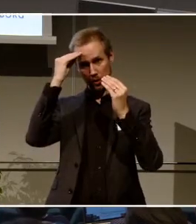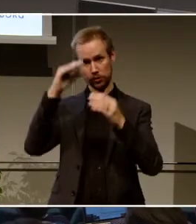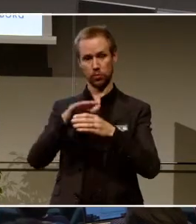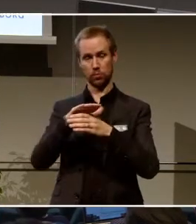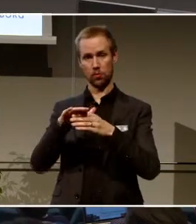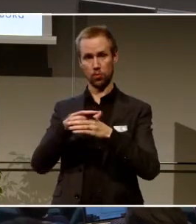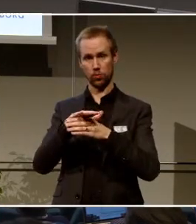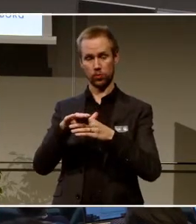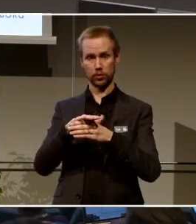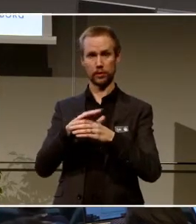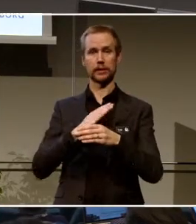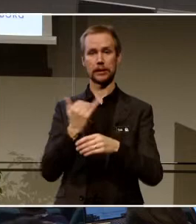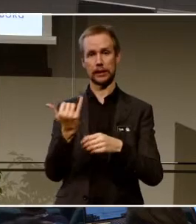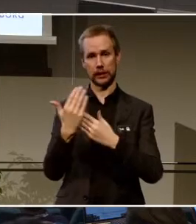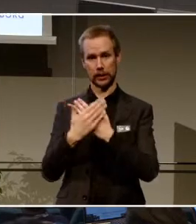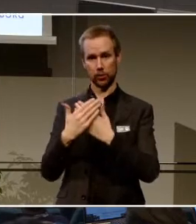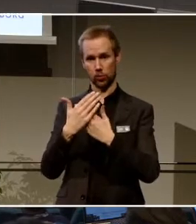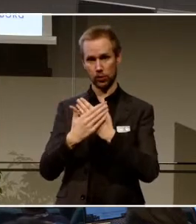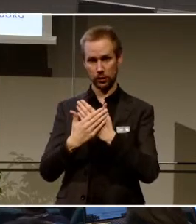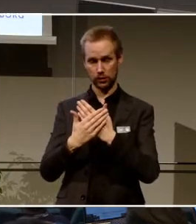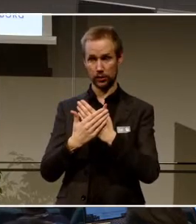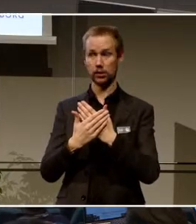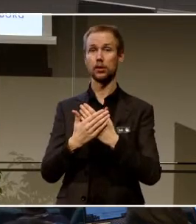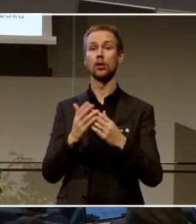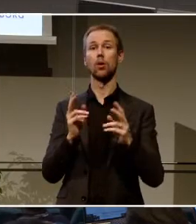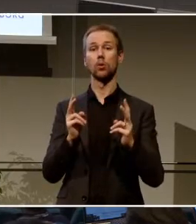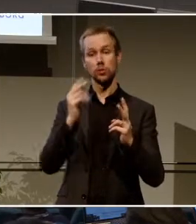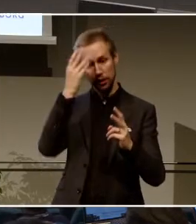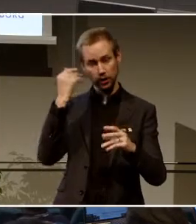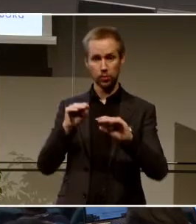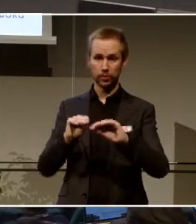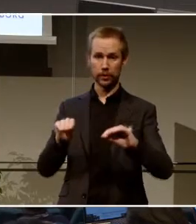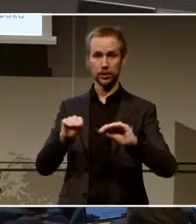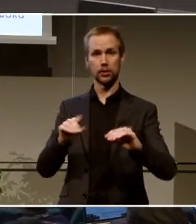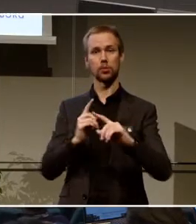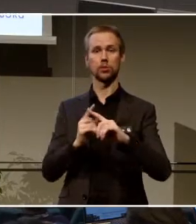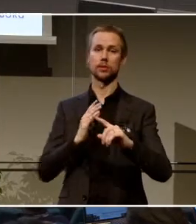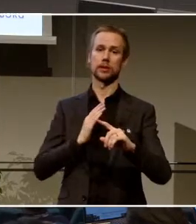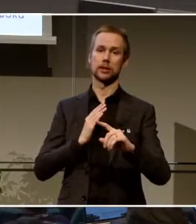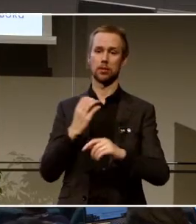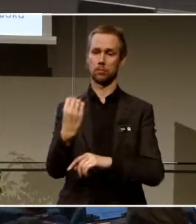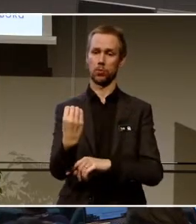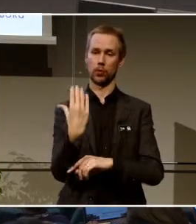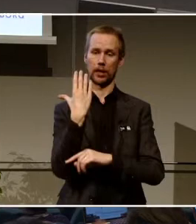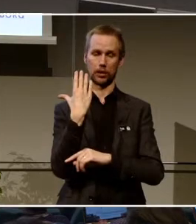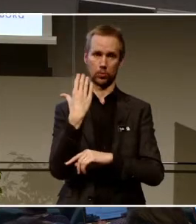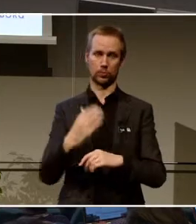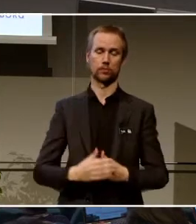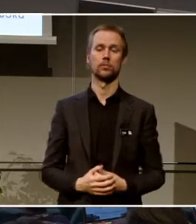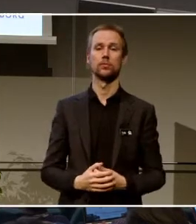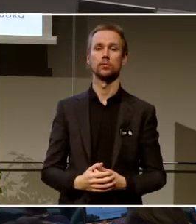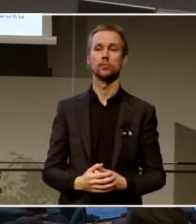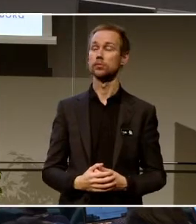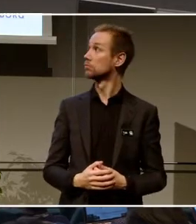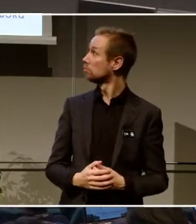Där har vi tio datorer och där kan man också ha undervisning. har en projektor och en duk. Vi har en